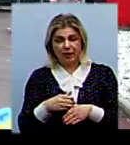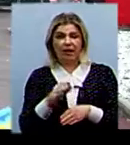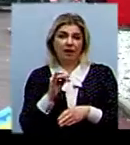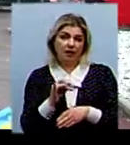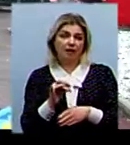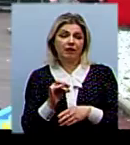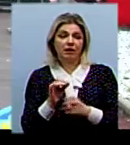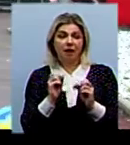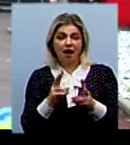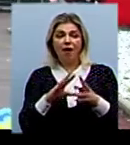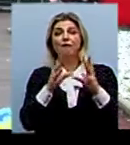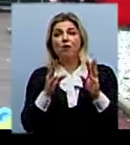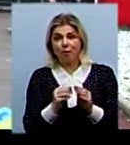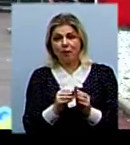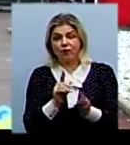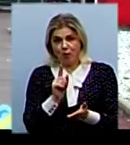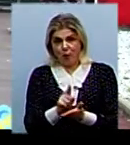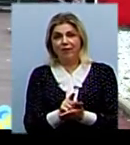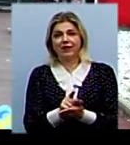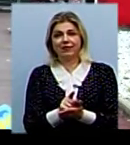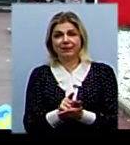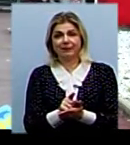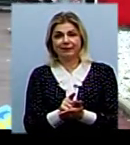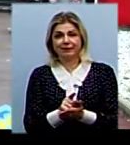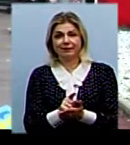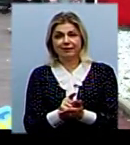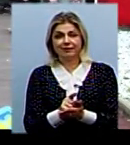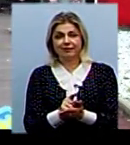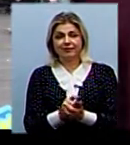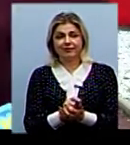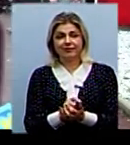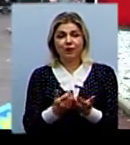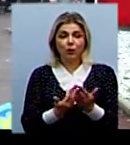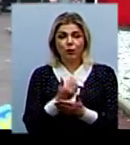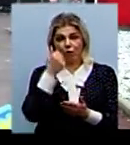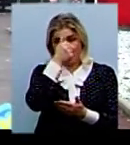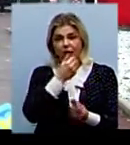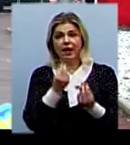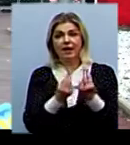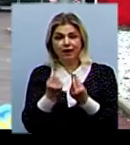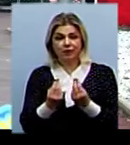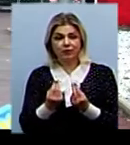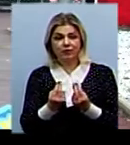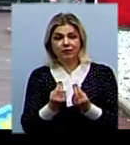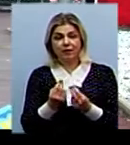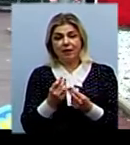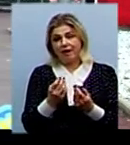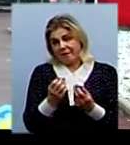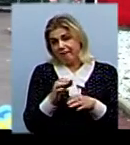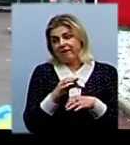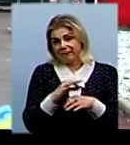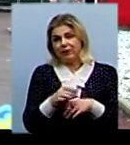Ну, як взагалі повинні такі новорічні іграшки поводити себе.